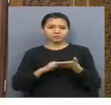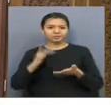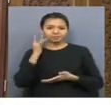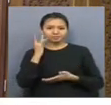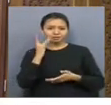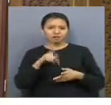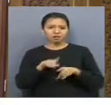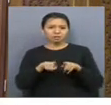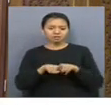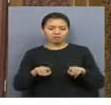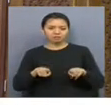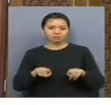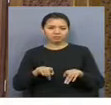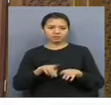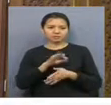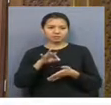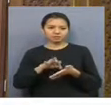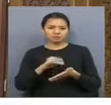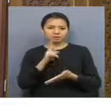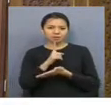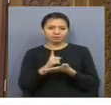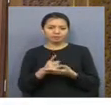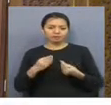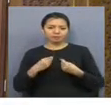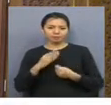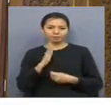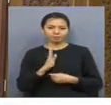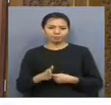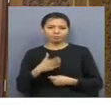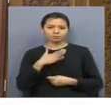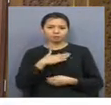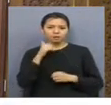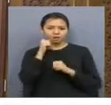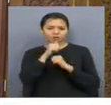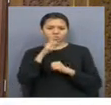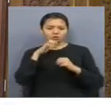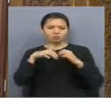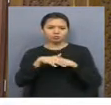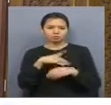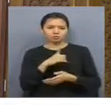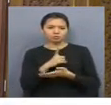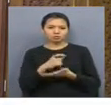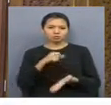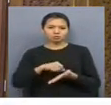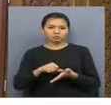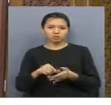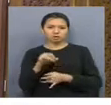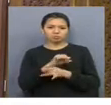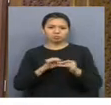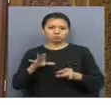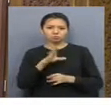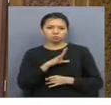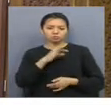ортақ мақсаттар мен міндеттерге жетуге көмектеспейтінің ұғынады. Біз әр елдің мүдделеріне қатысты мәселелерді талқыладық.